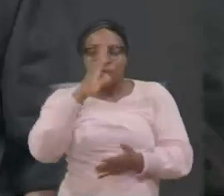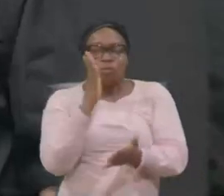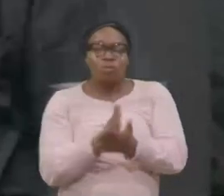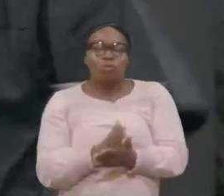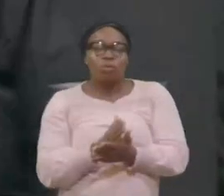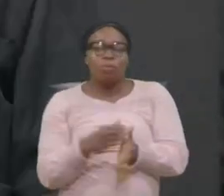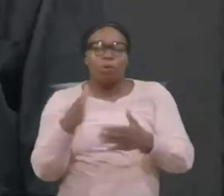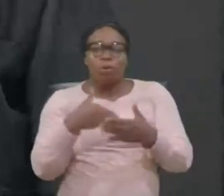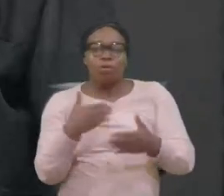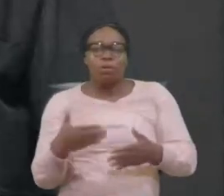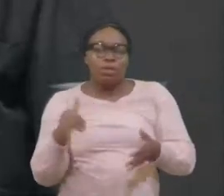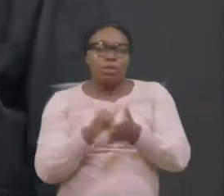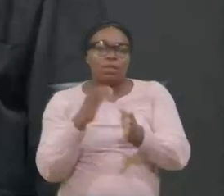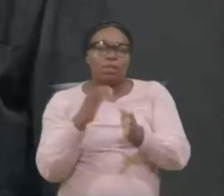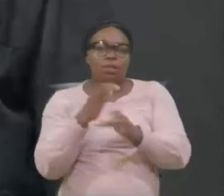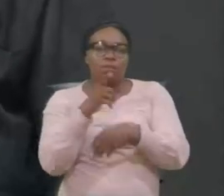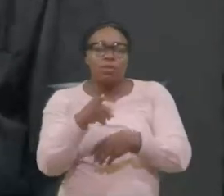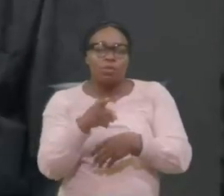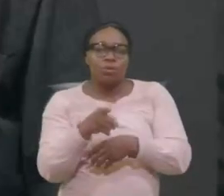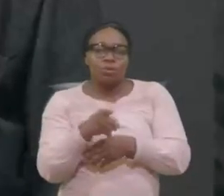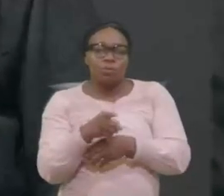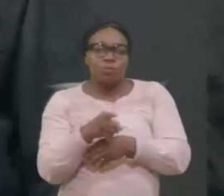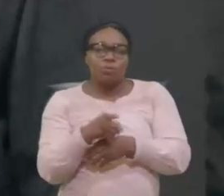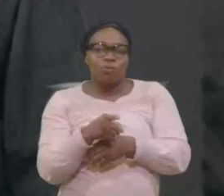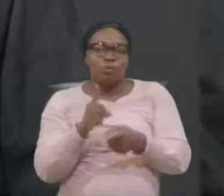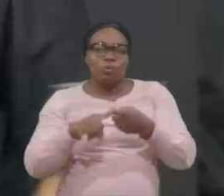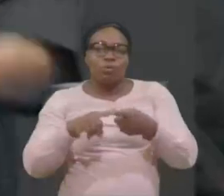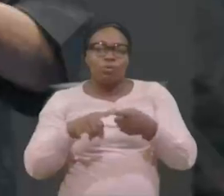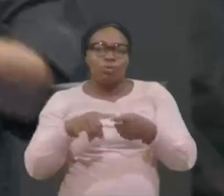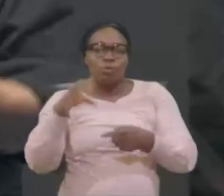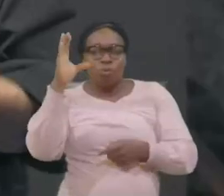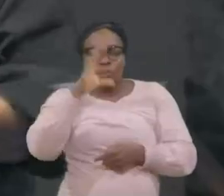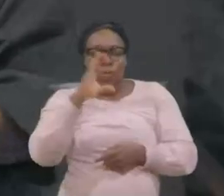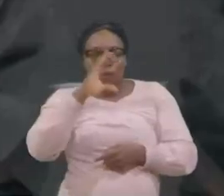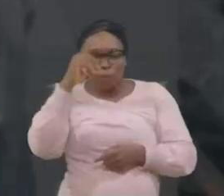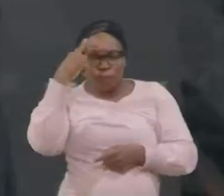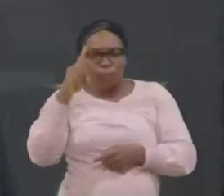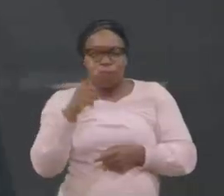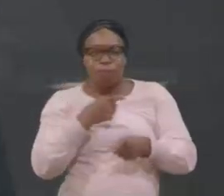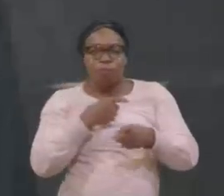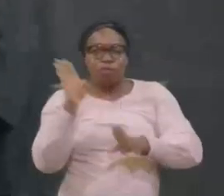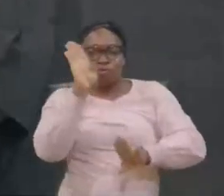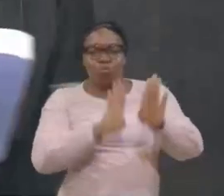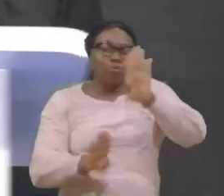que tout ce qui t'empêche de dormir, ah, je dois aller là-bas